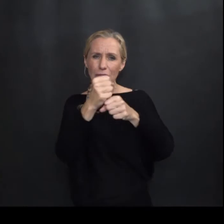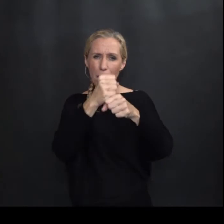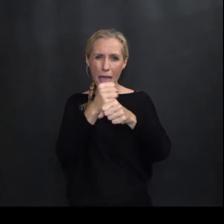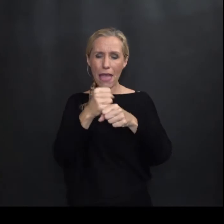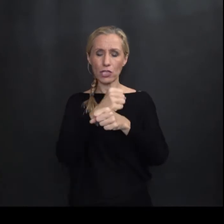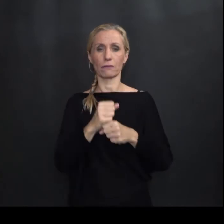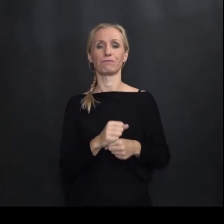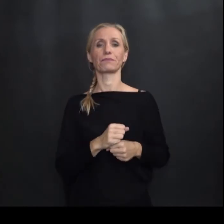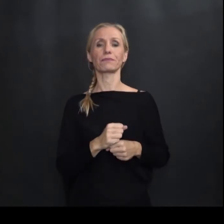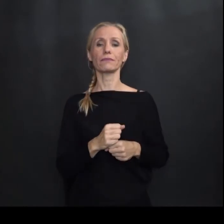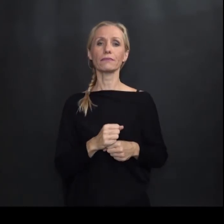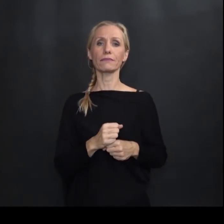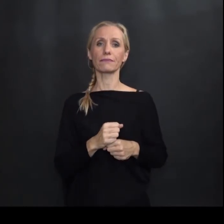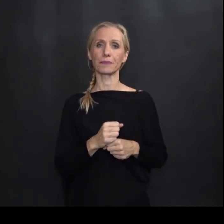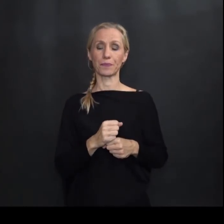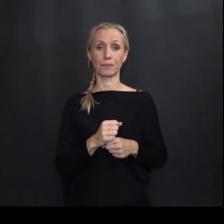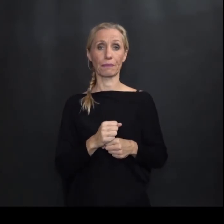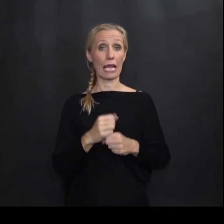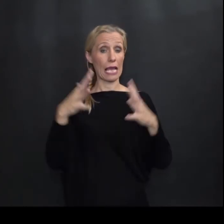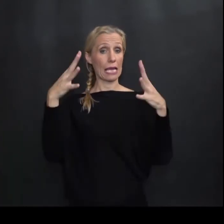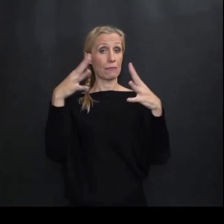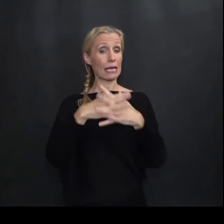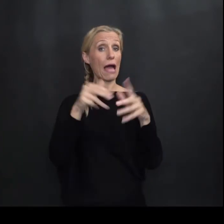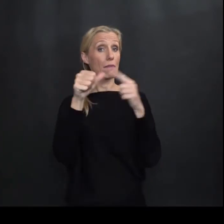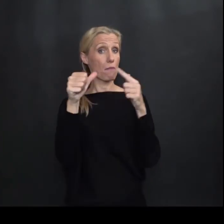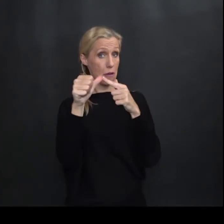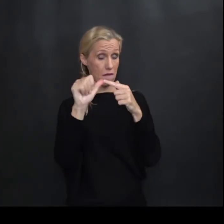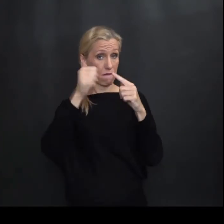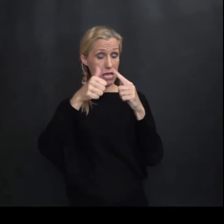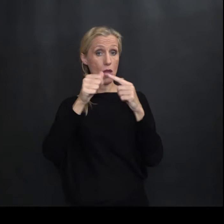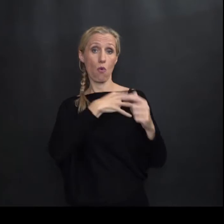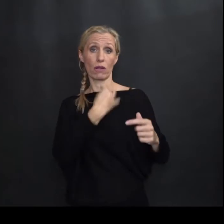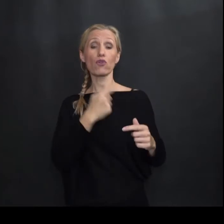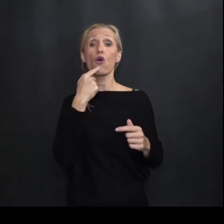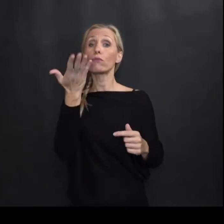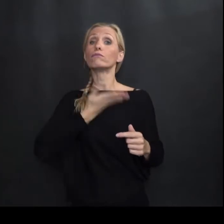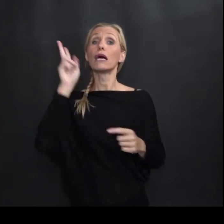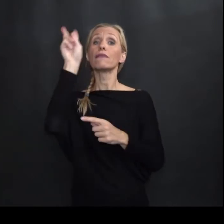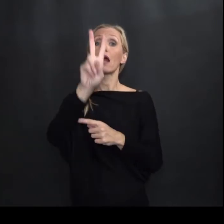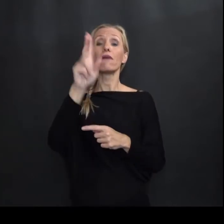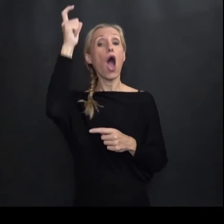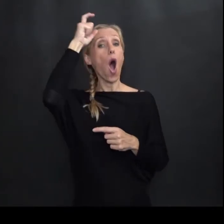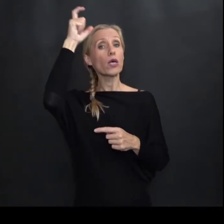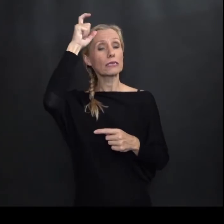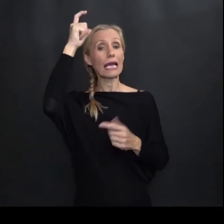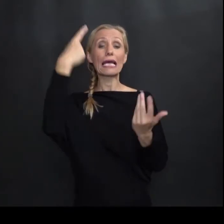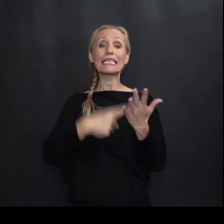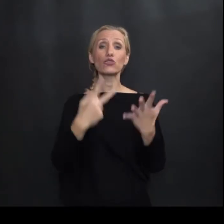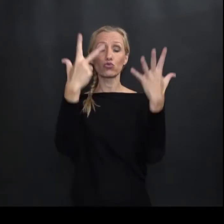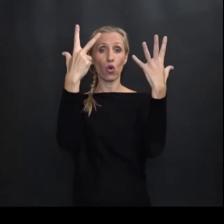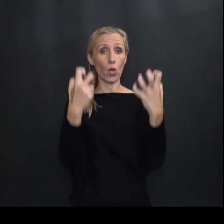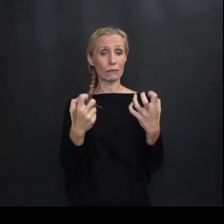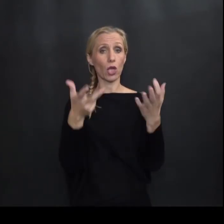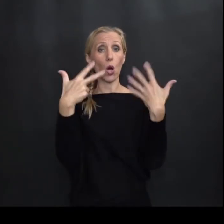smeđe boje Dakle Grad prvi koji je U Hrvatskoj imao Travaj To je bio Osijek